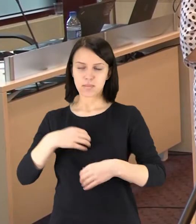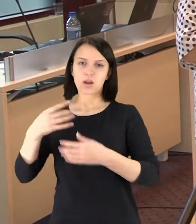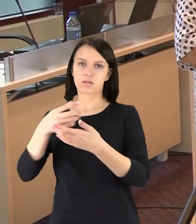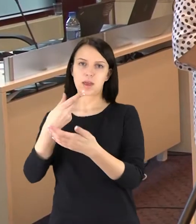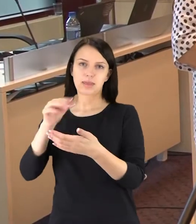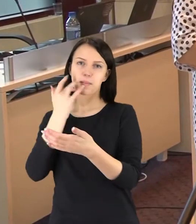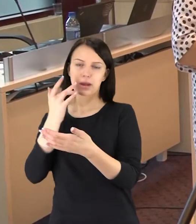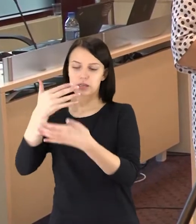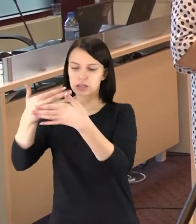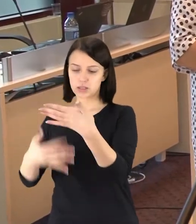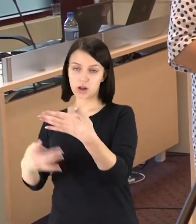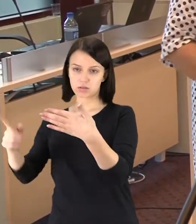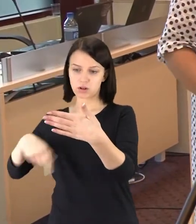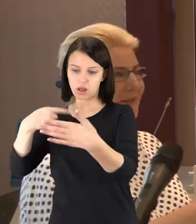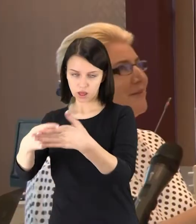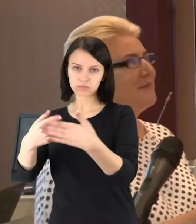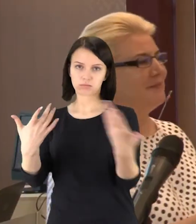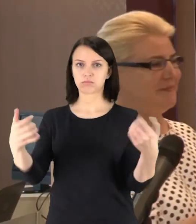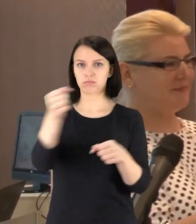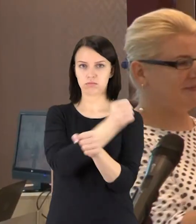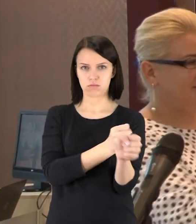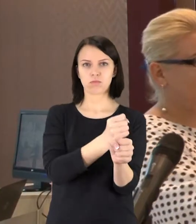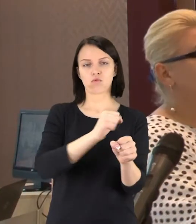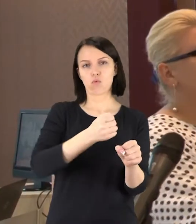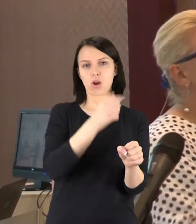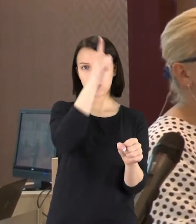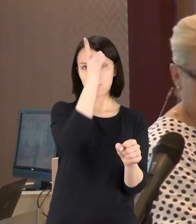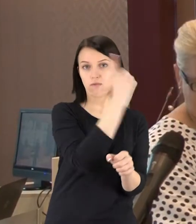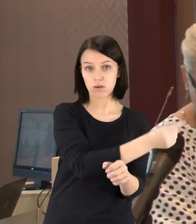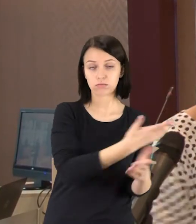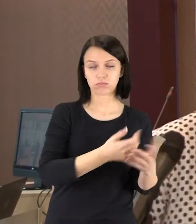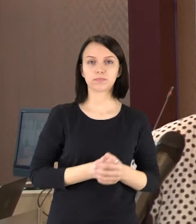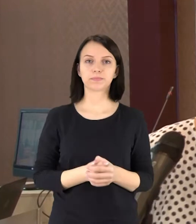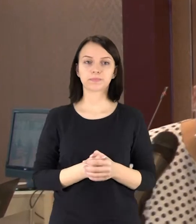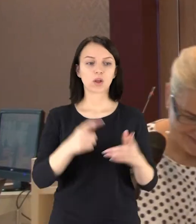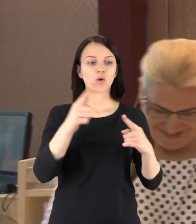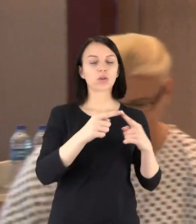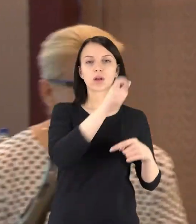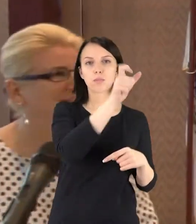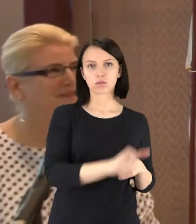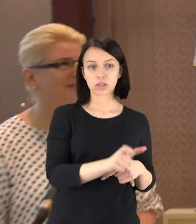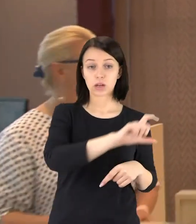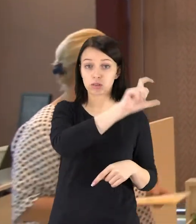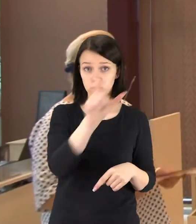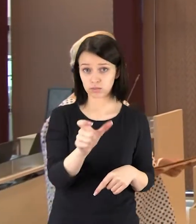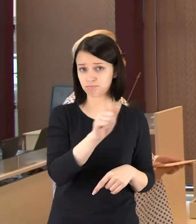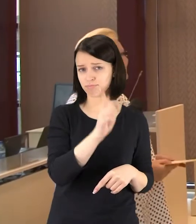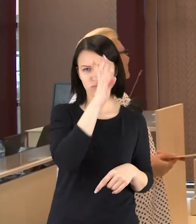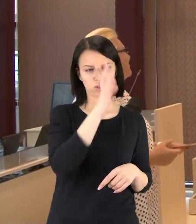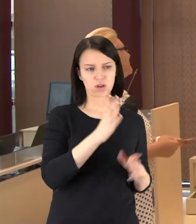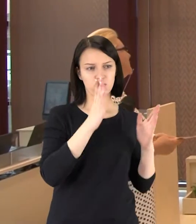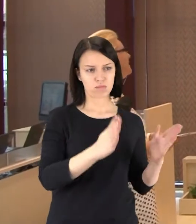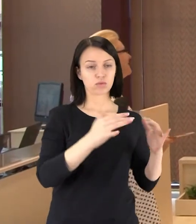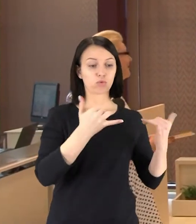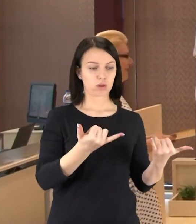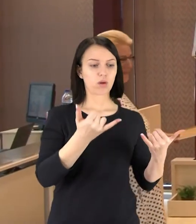Visotsko nepartini sąrašą ir pakeitėjo kiek tie išvykusią savo kolegę Irina Barabanova. Tačiau tarybos nariu Mindukas Žukauskas pabuo vos